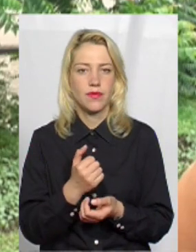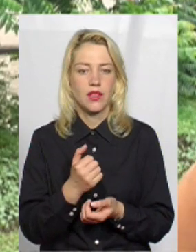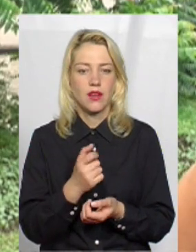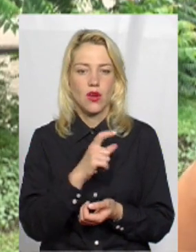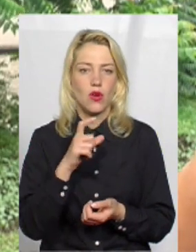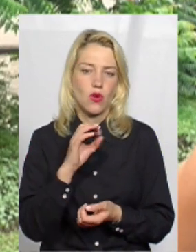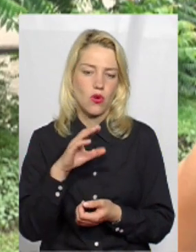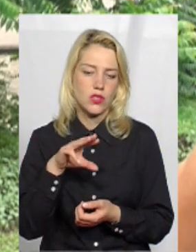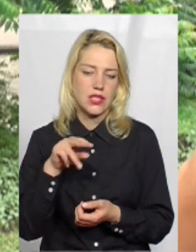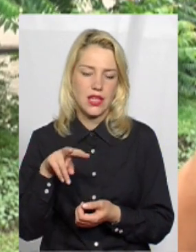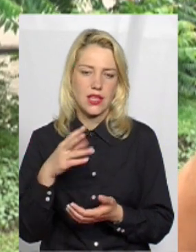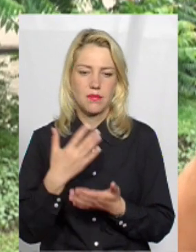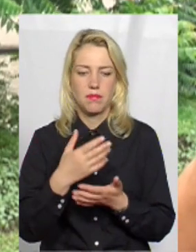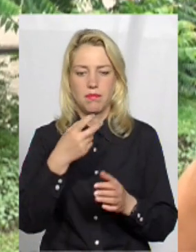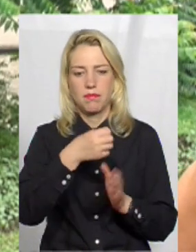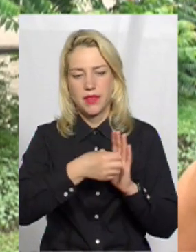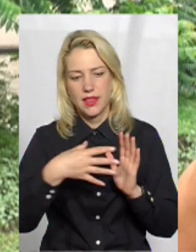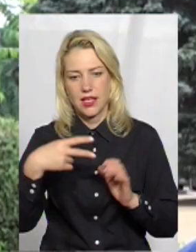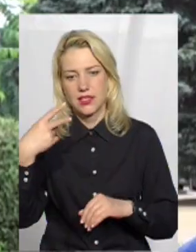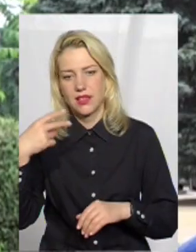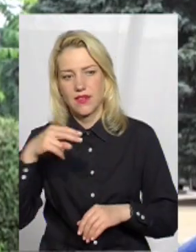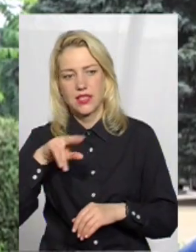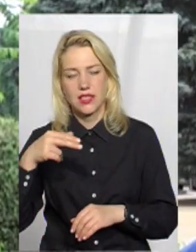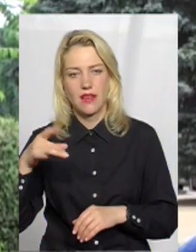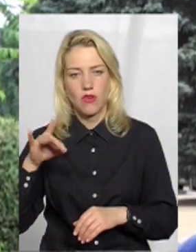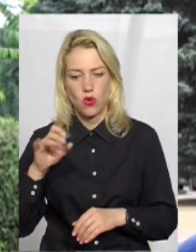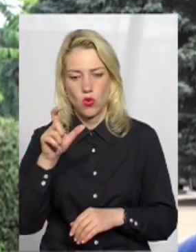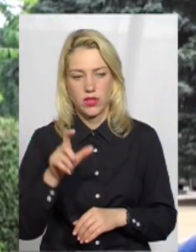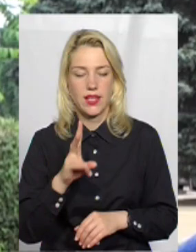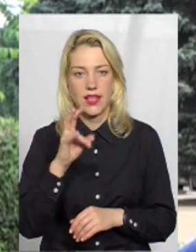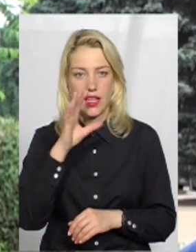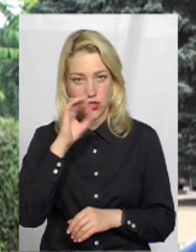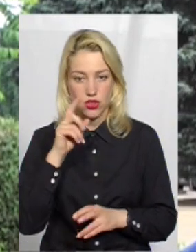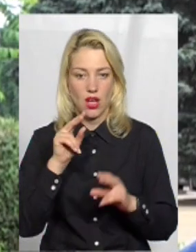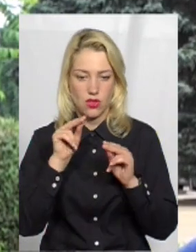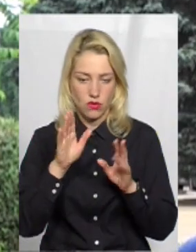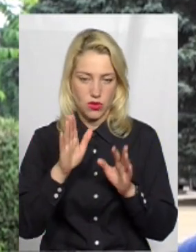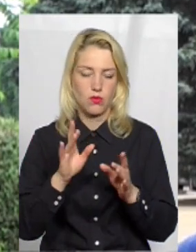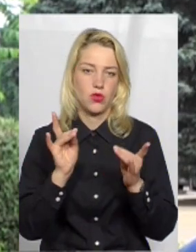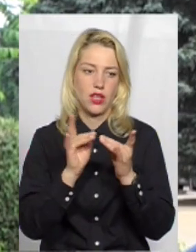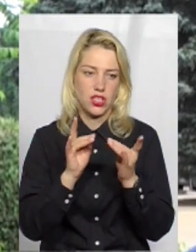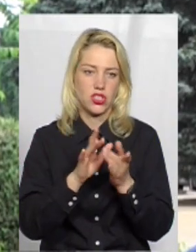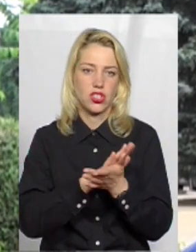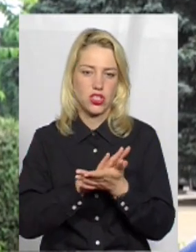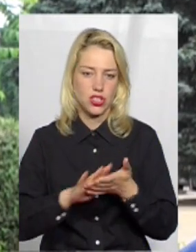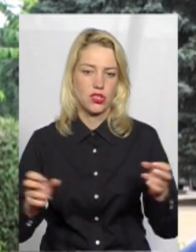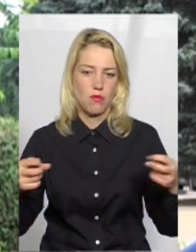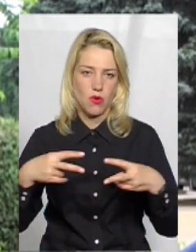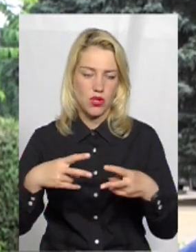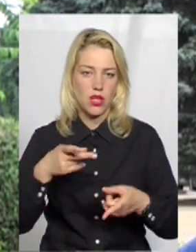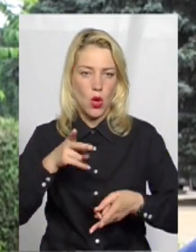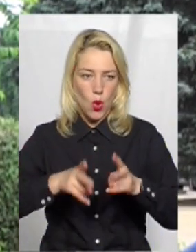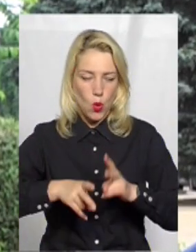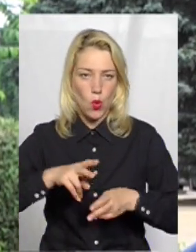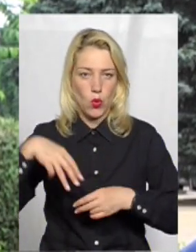15-20 євро на людину за ніч. Це у вас гарантовано буде ліжко з чистою постілью, кухня,